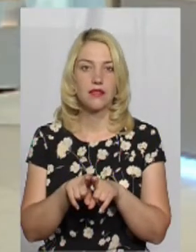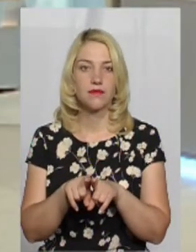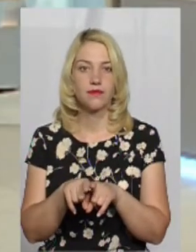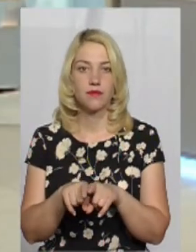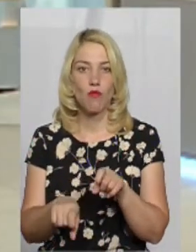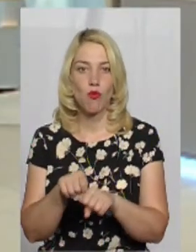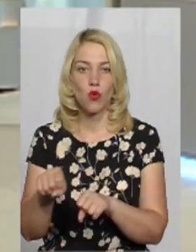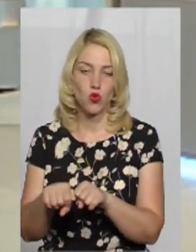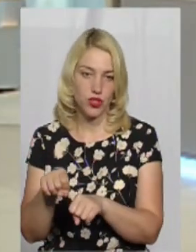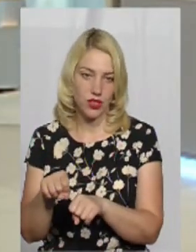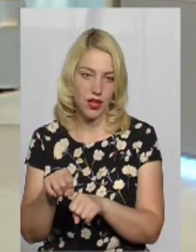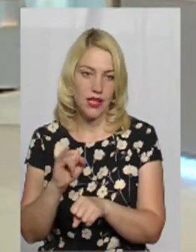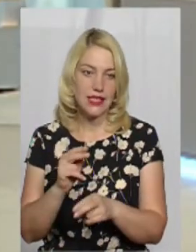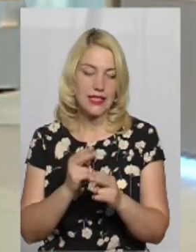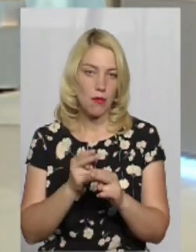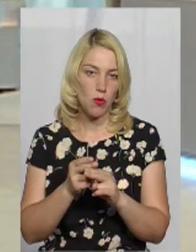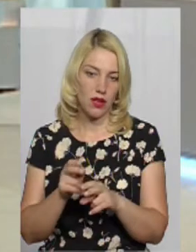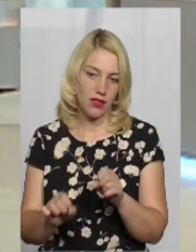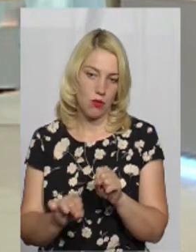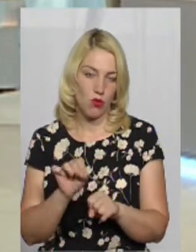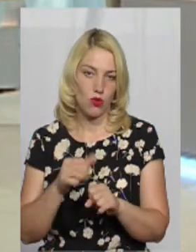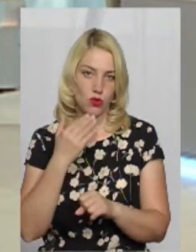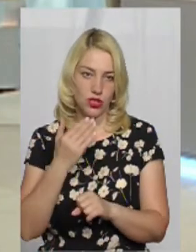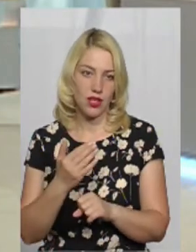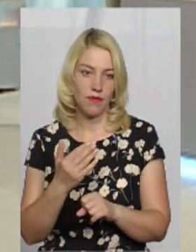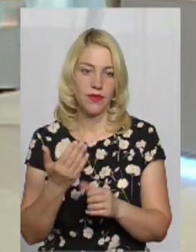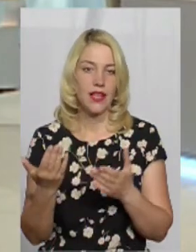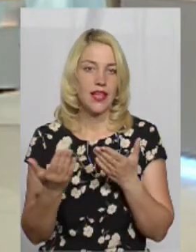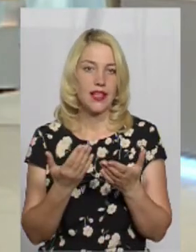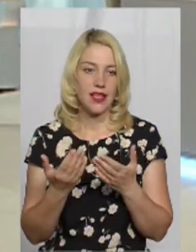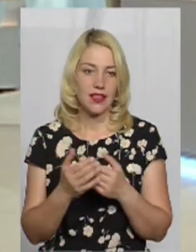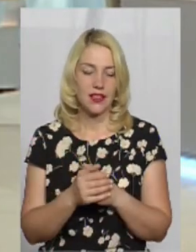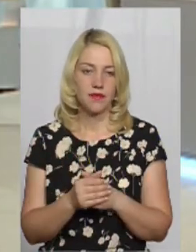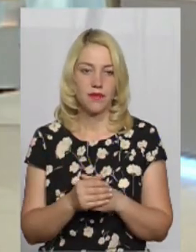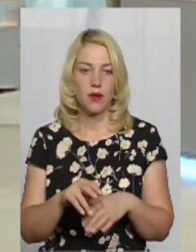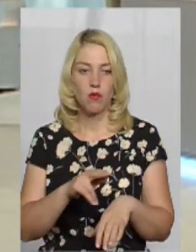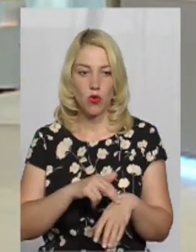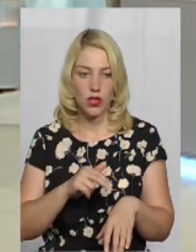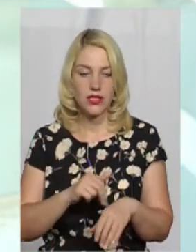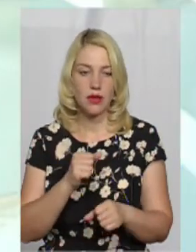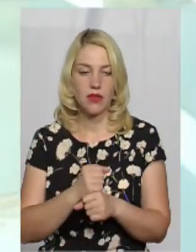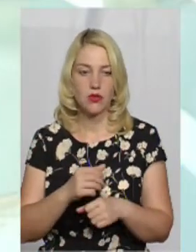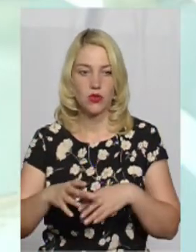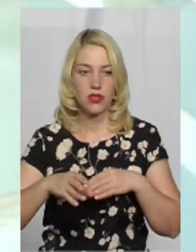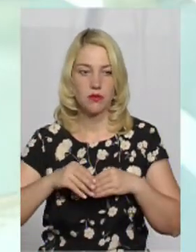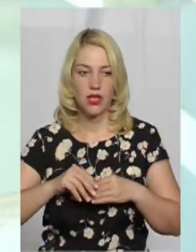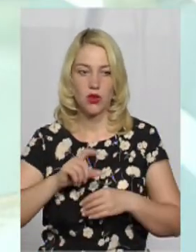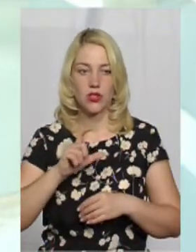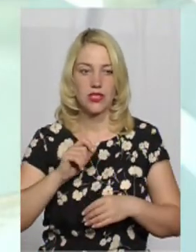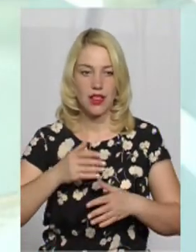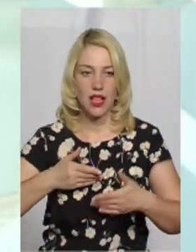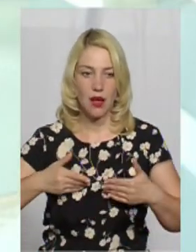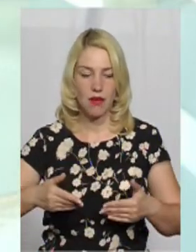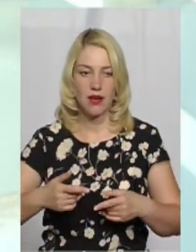порушення, запобігати порушенням? Які їх функції? Поліція працює спільно з